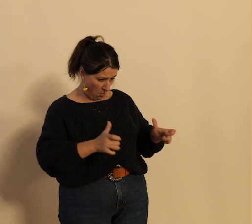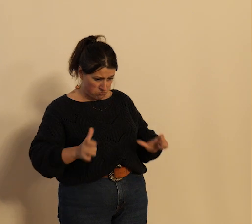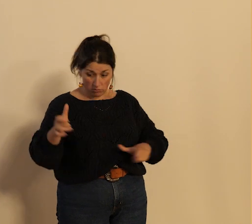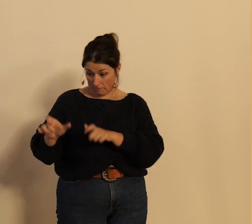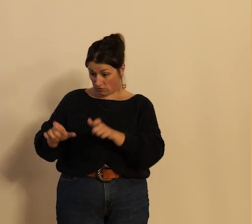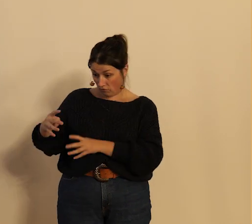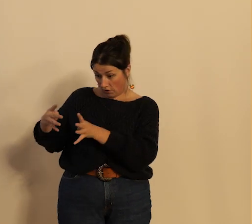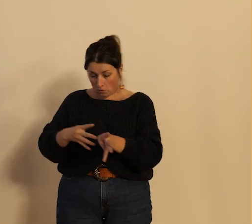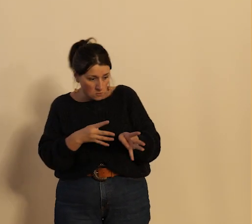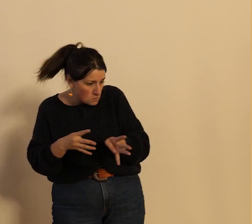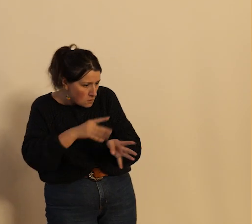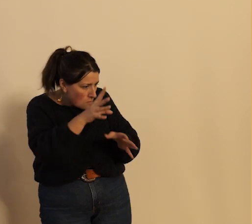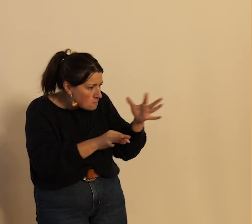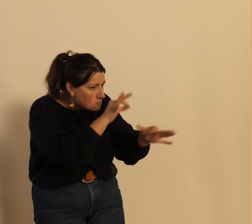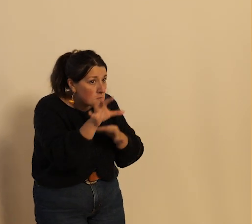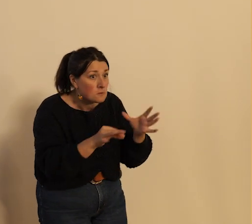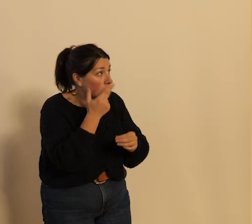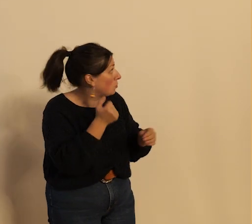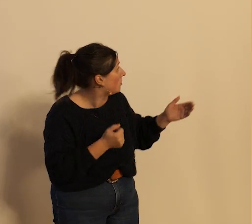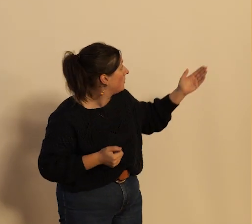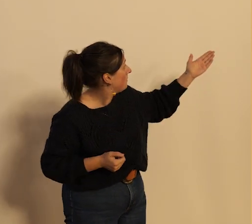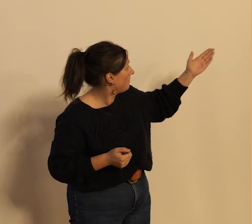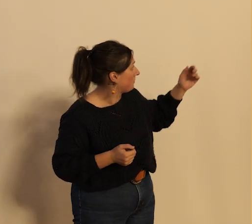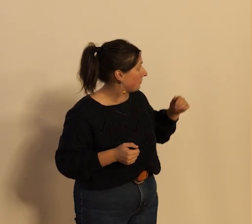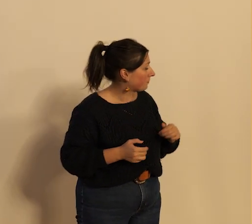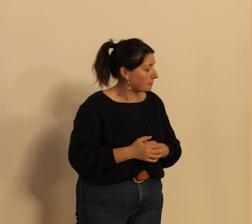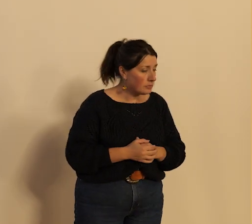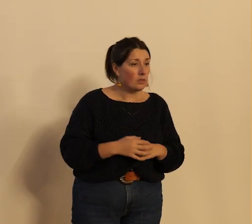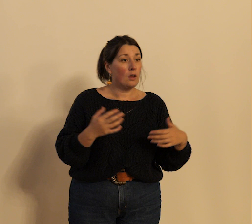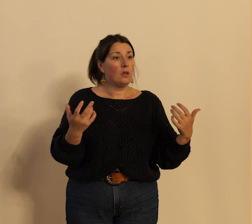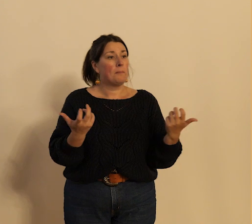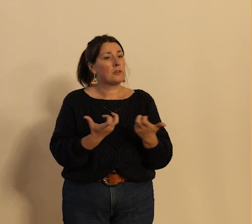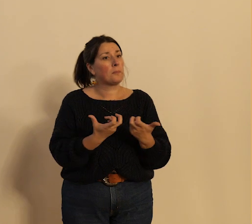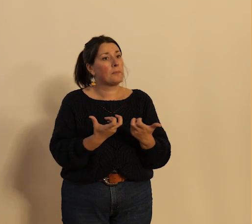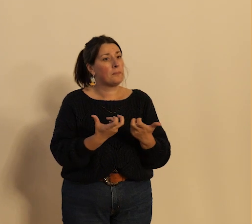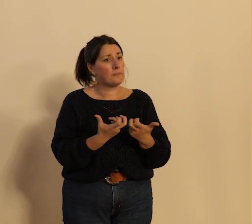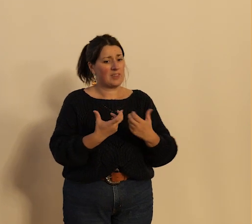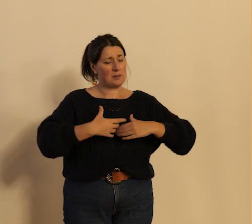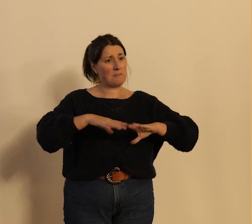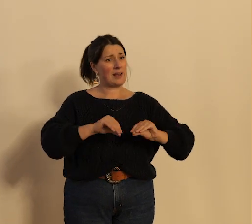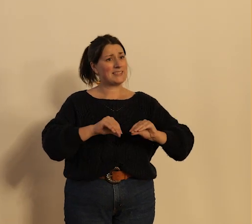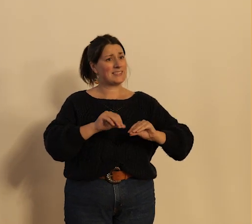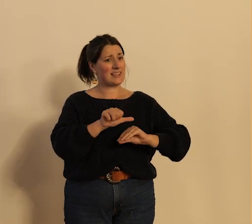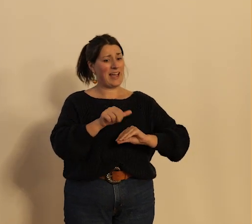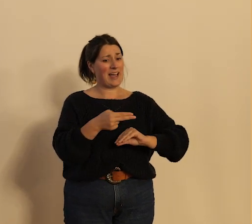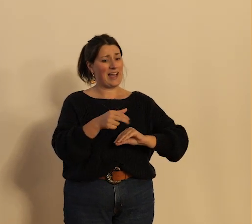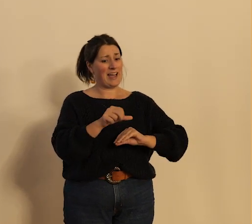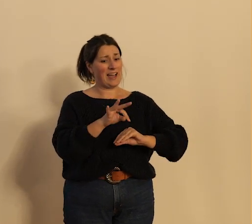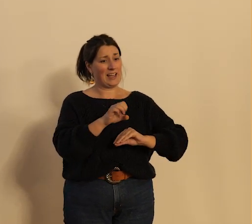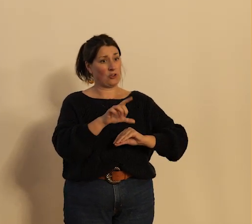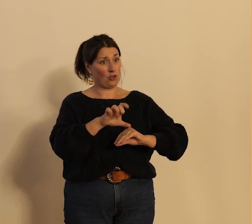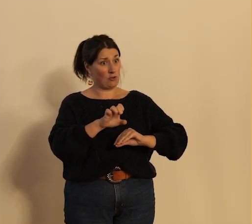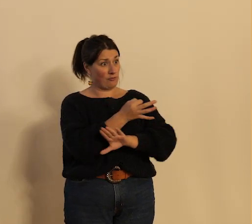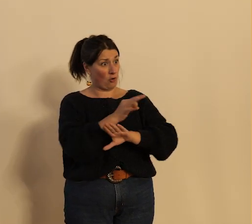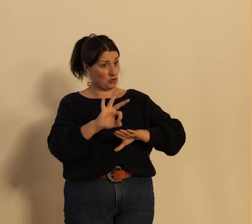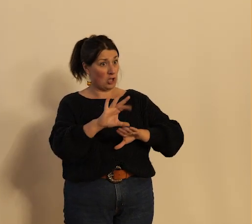à nouveau ici tout à l'heure on a vu dans une autre diapositive la place Anatole France voici les ruines de la place